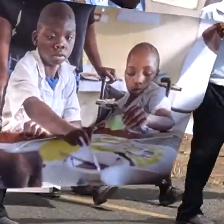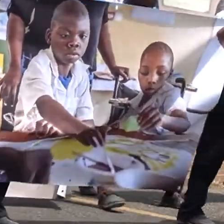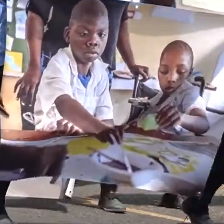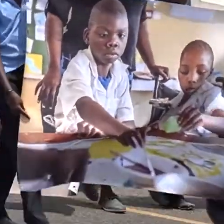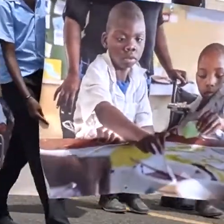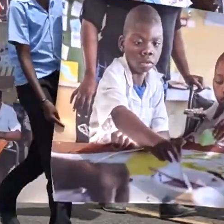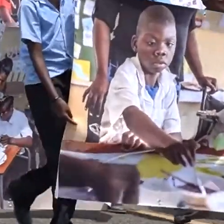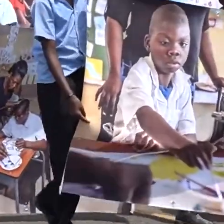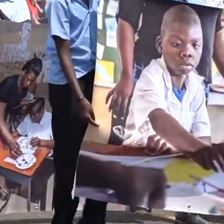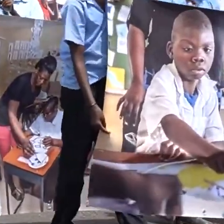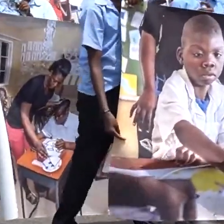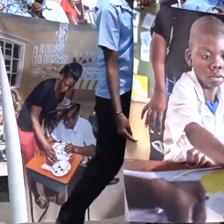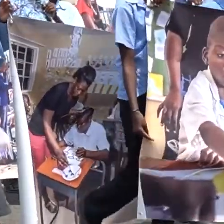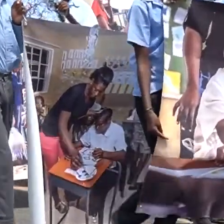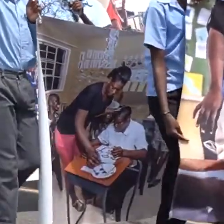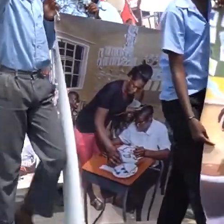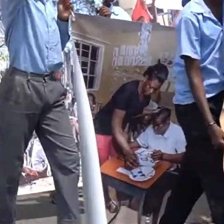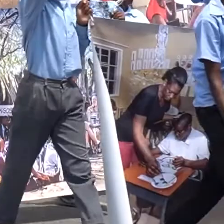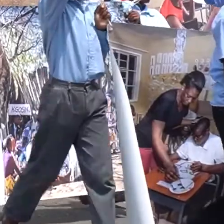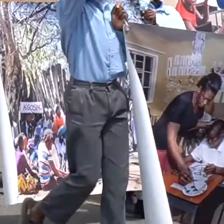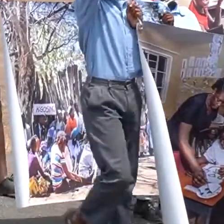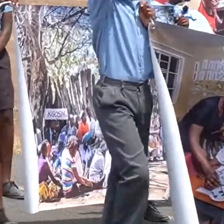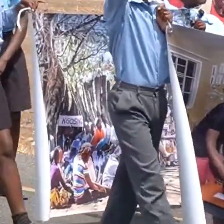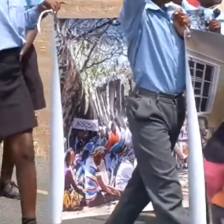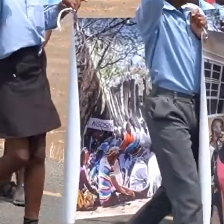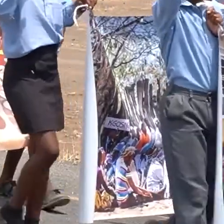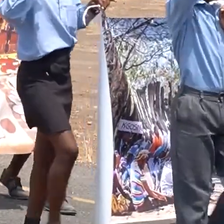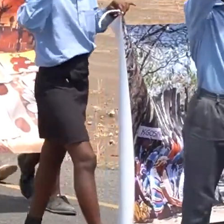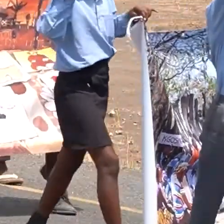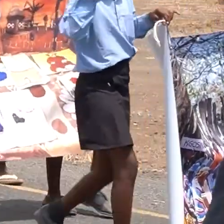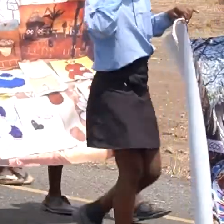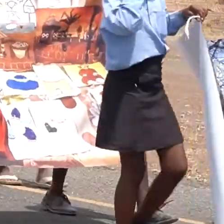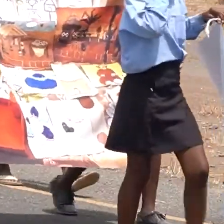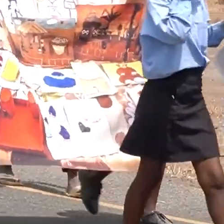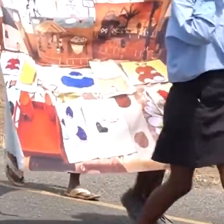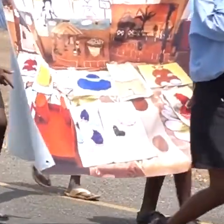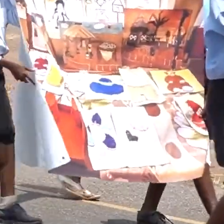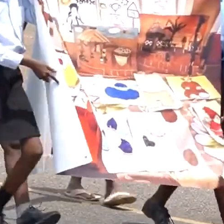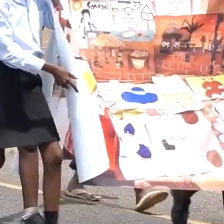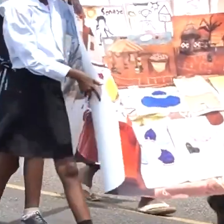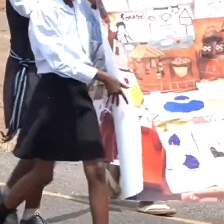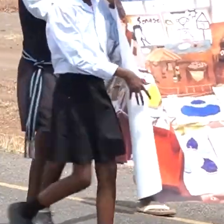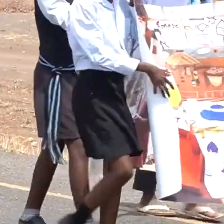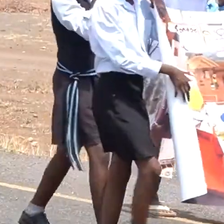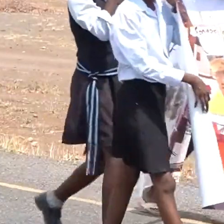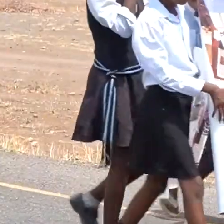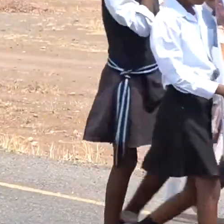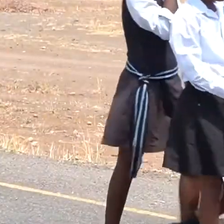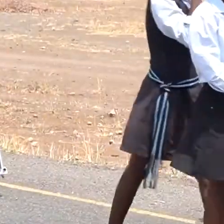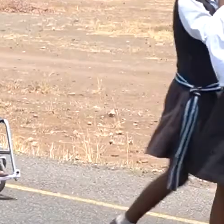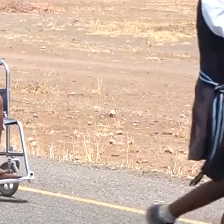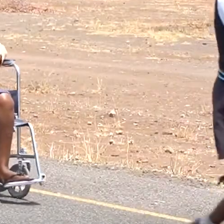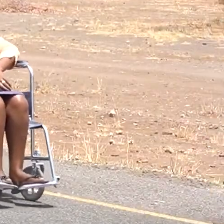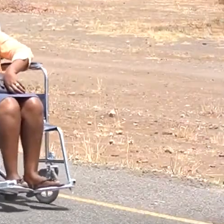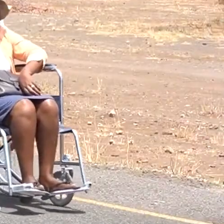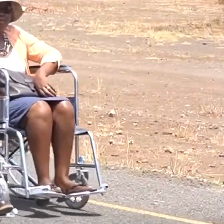Kanske, vi med medvetandegruppen i samhälle som har fattat i samhälle l ut i samhället.